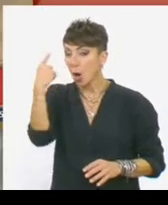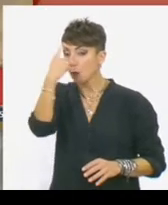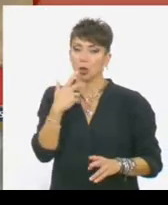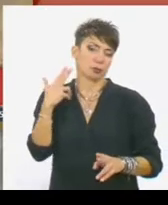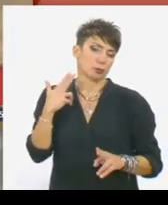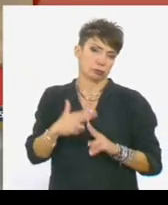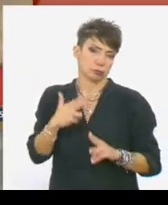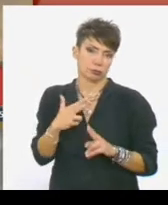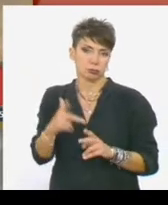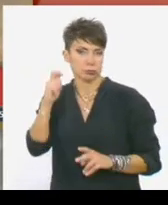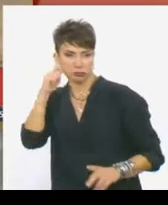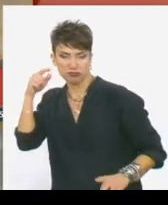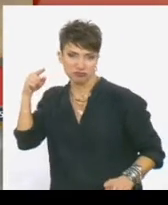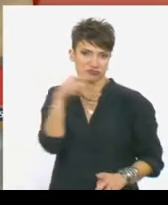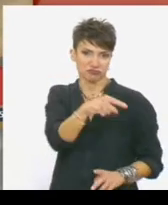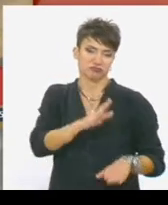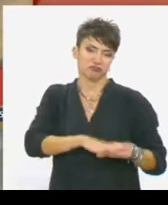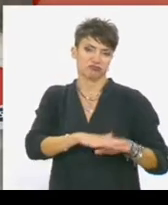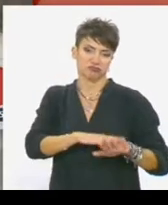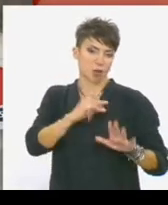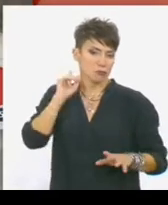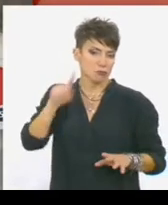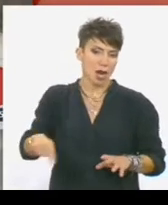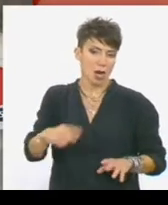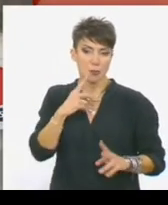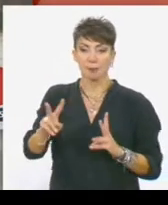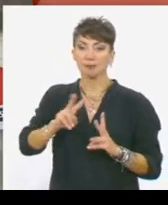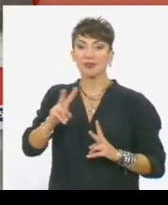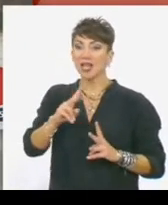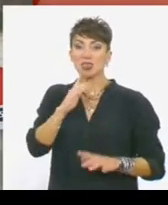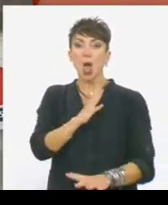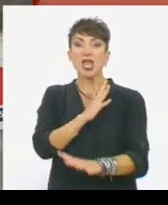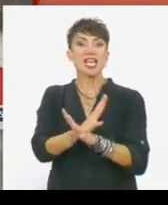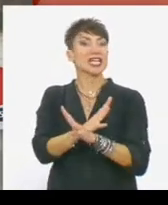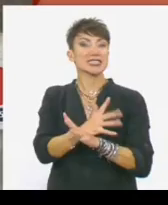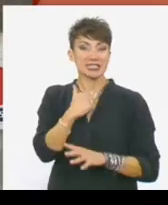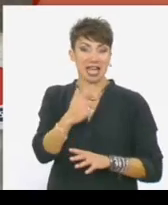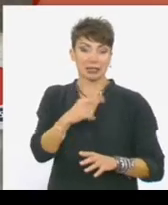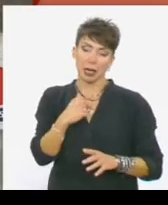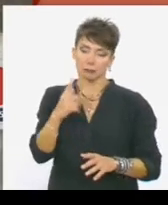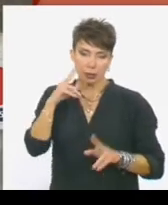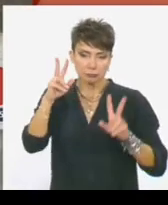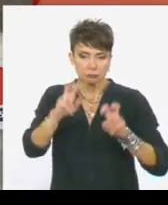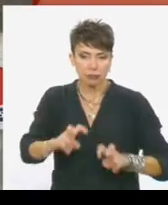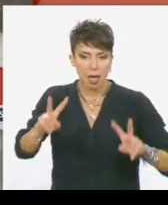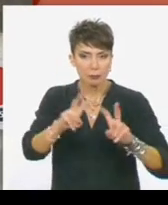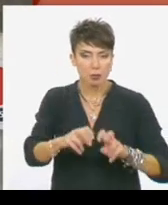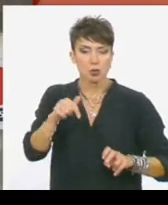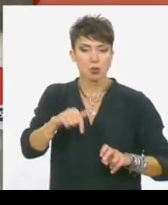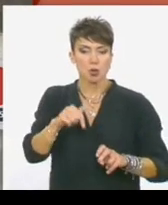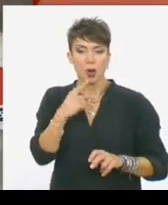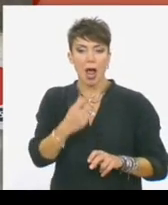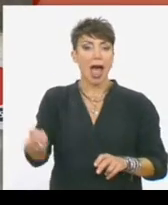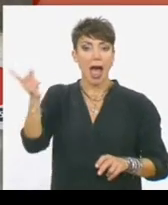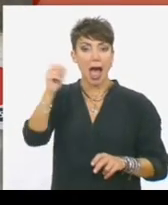τα οποία κατονομάζουν για παράνομες συμπεριφορές. Οι δύο εισαγγελίες ανηλίκων που διερευνούν τις καταγγελίες, εξετάζουν από